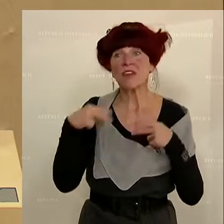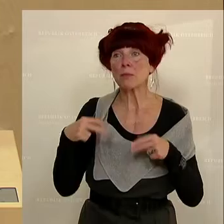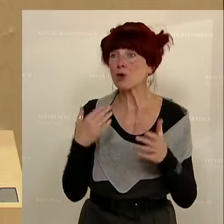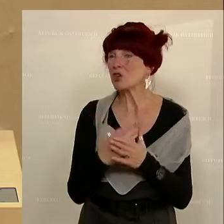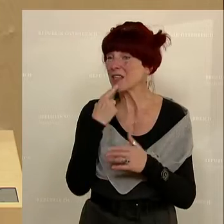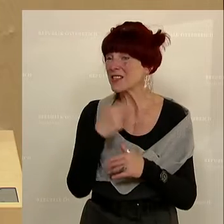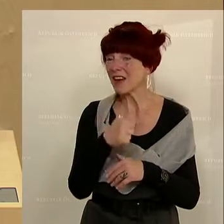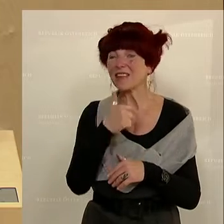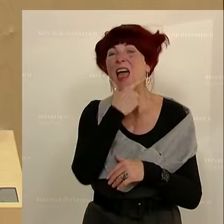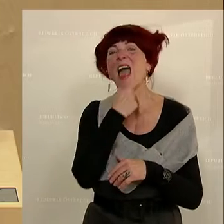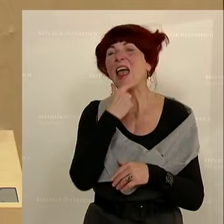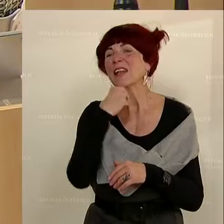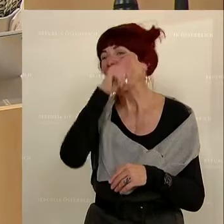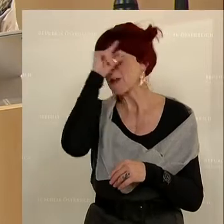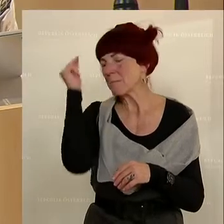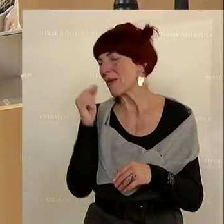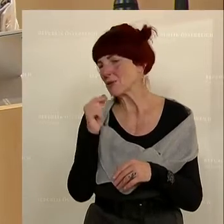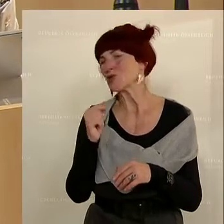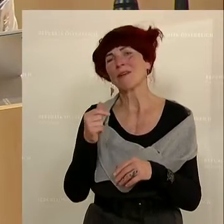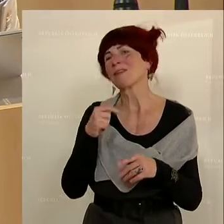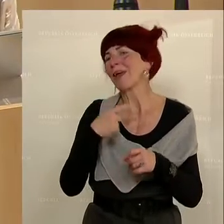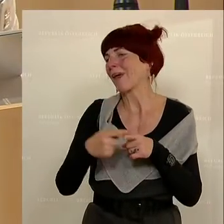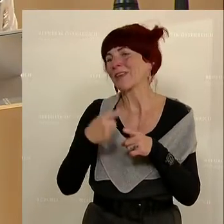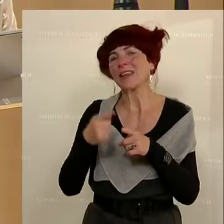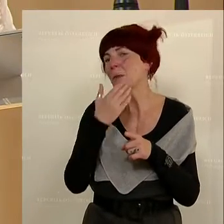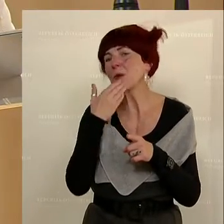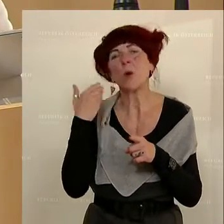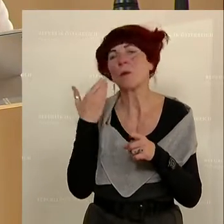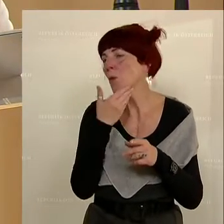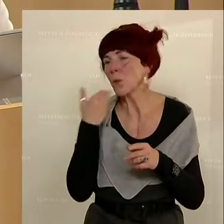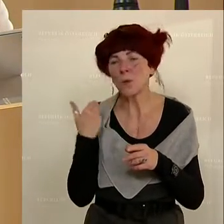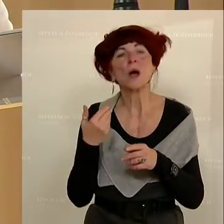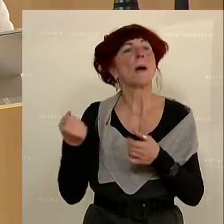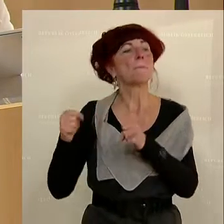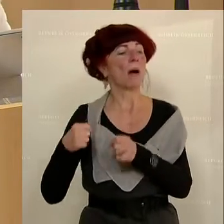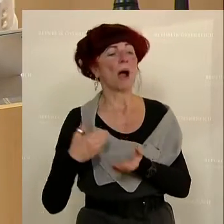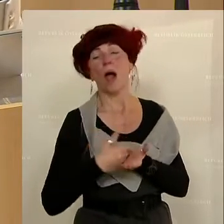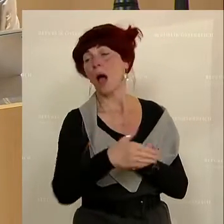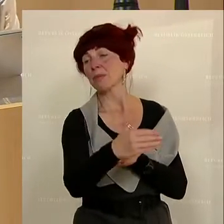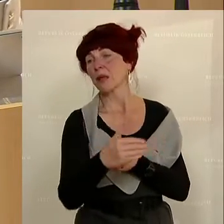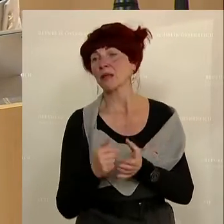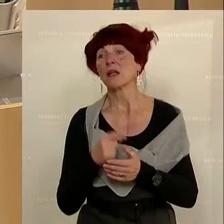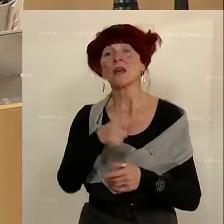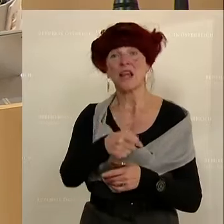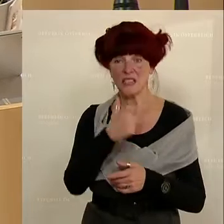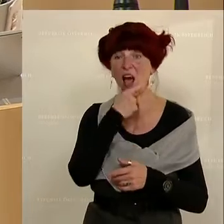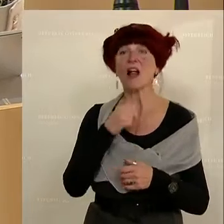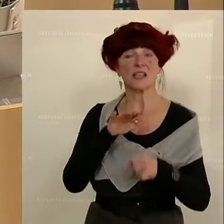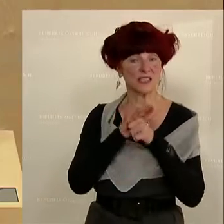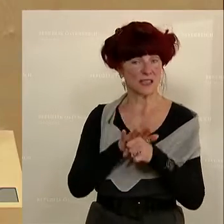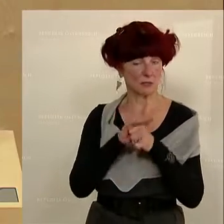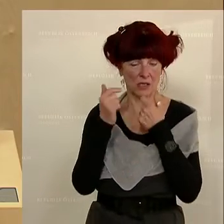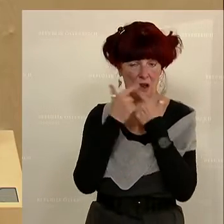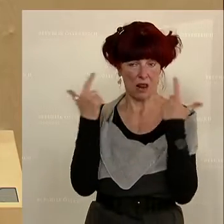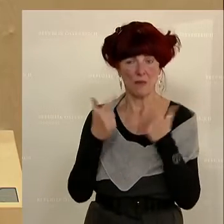Altersstruktur verwehrt werden bei den Banken. Hier liegt ganz klar Altersdiskriminierung vor. Der Antrag meines Kollegen Christian